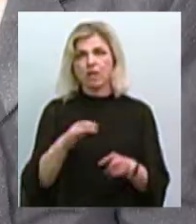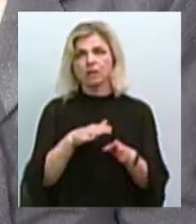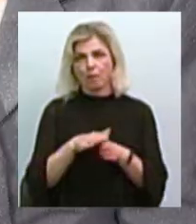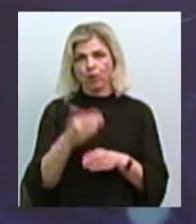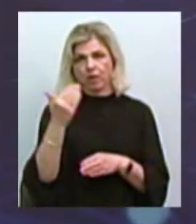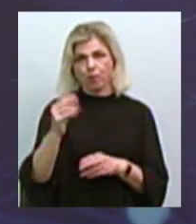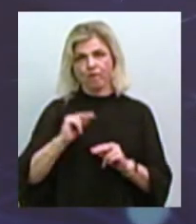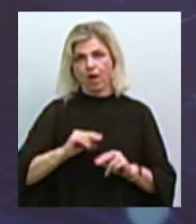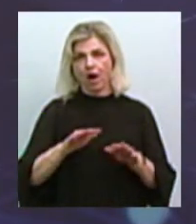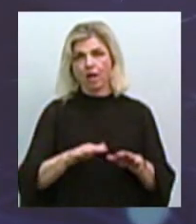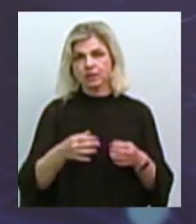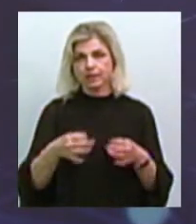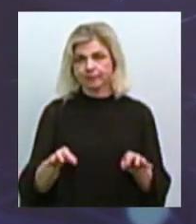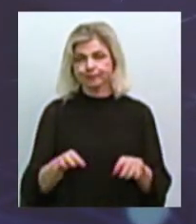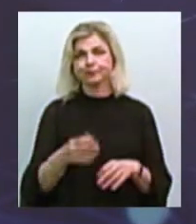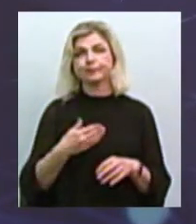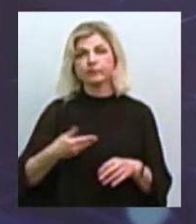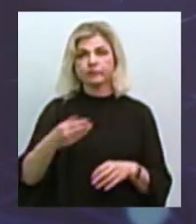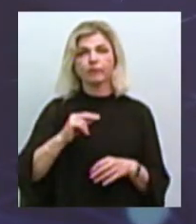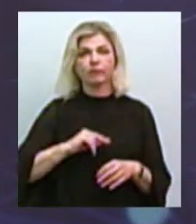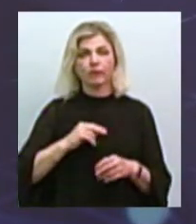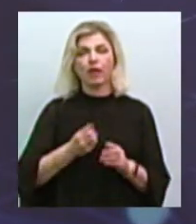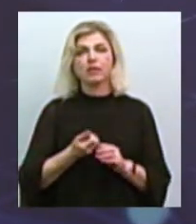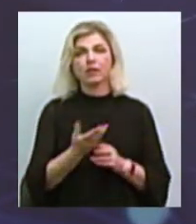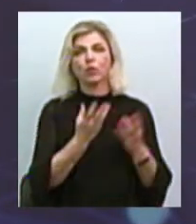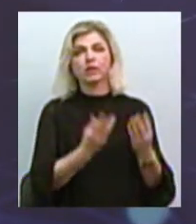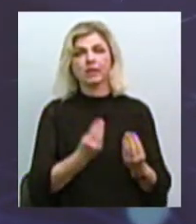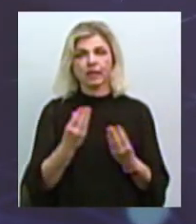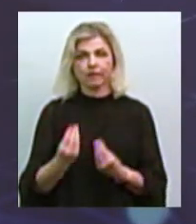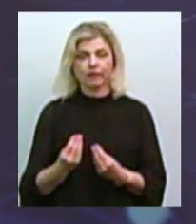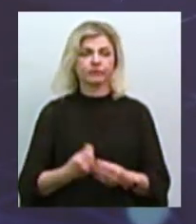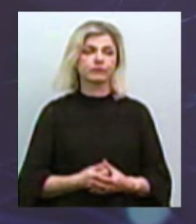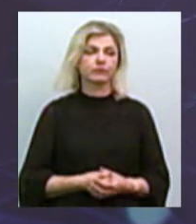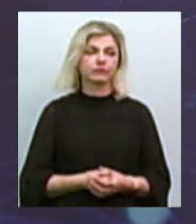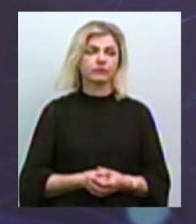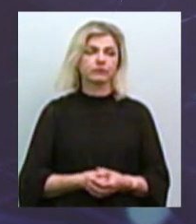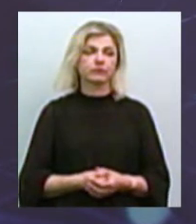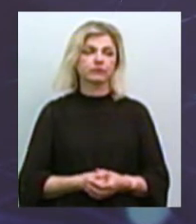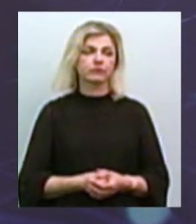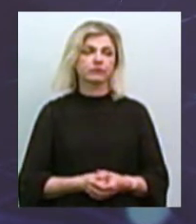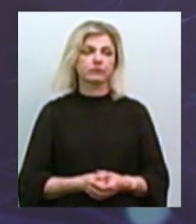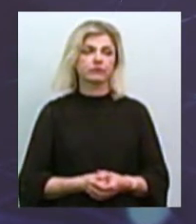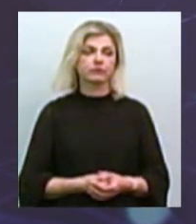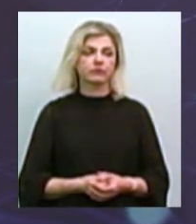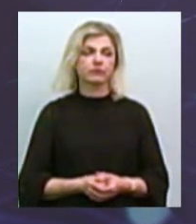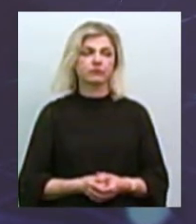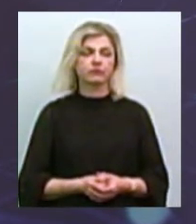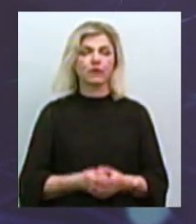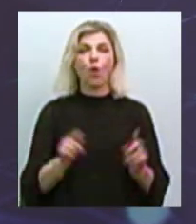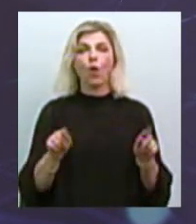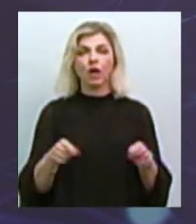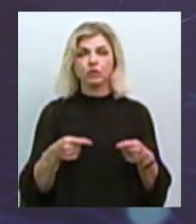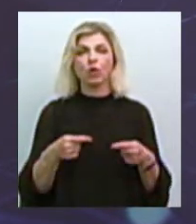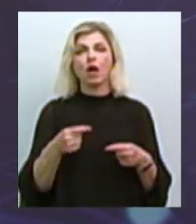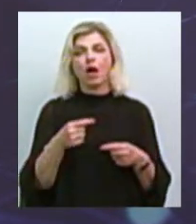вакансій. Тому ми працюємо декілька днів і організовуємо ярмарку